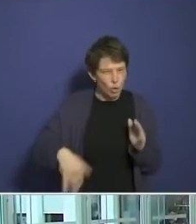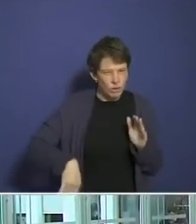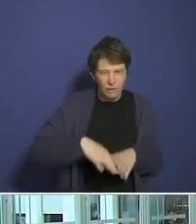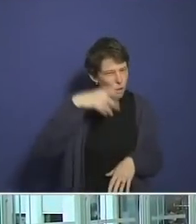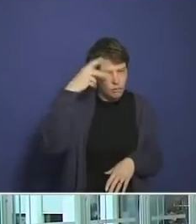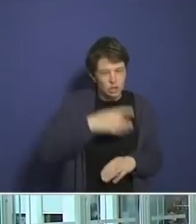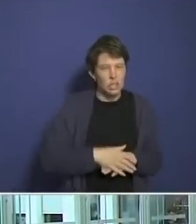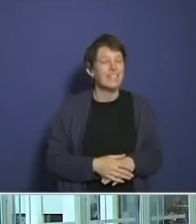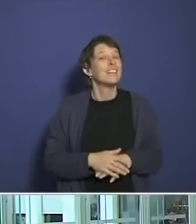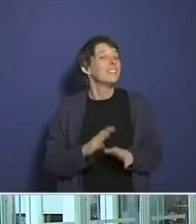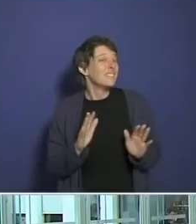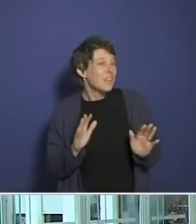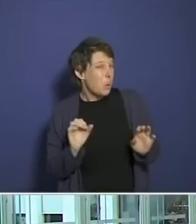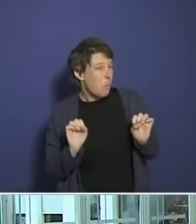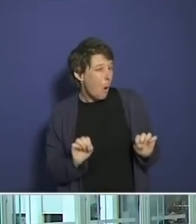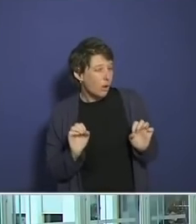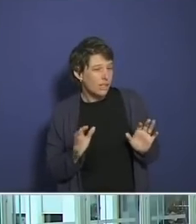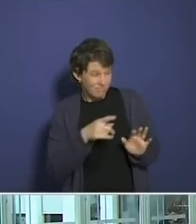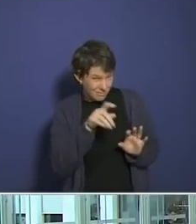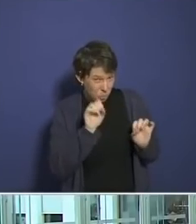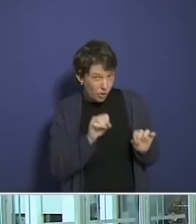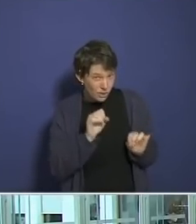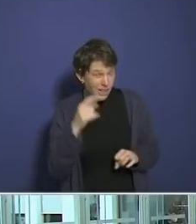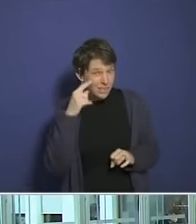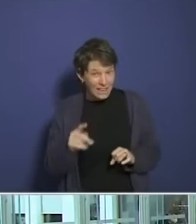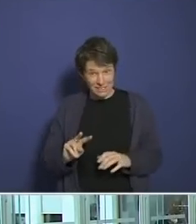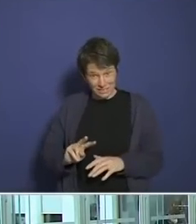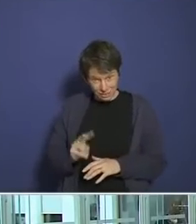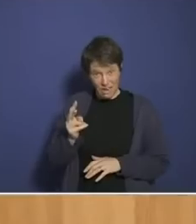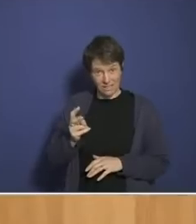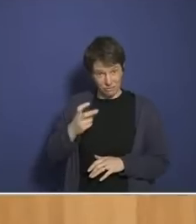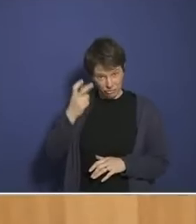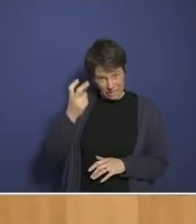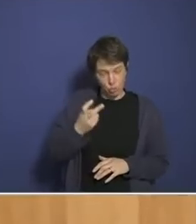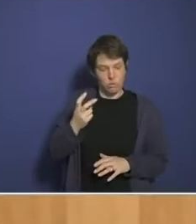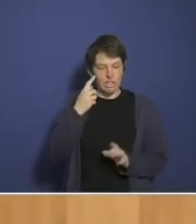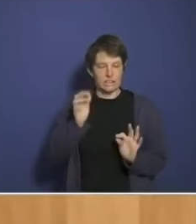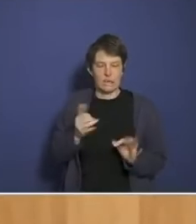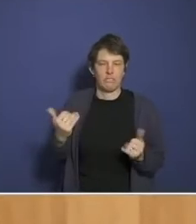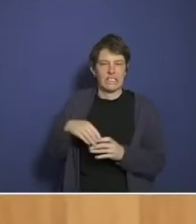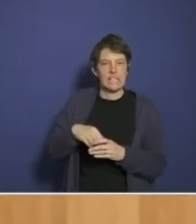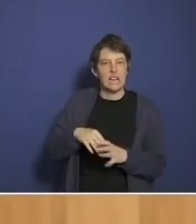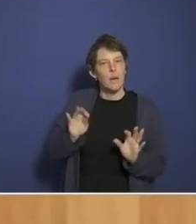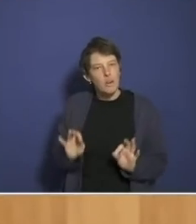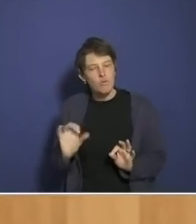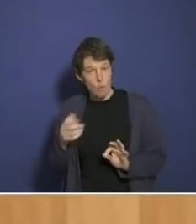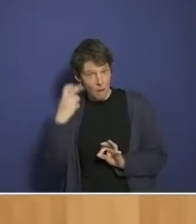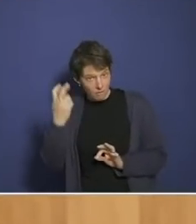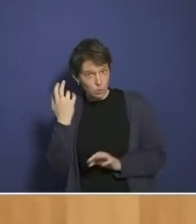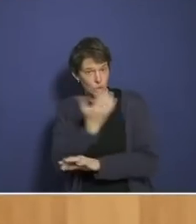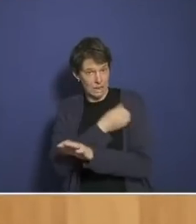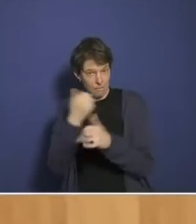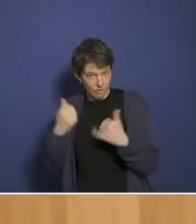wird es denn möglicherweise oder sehen Sie noch die Möglichkeit für einen zweiten, wie auch immer gearteten Anlauf bei einer Impfpflicht?